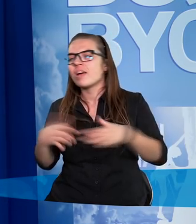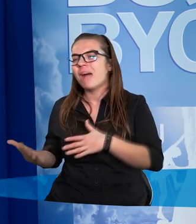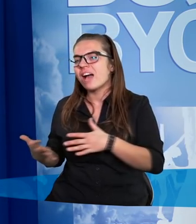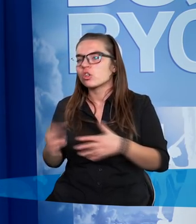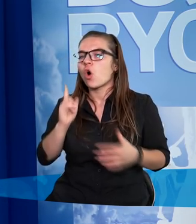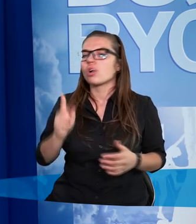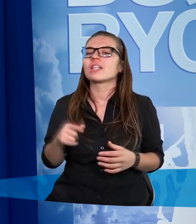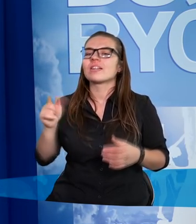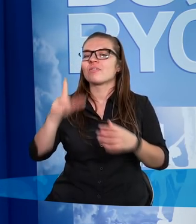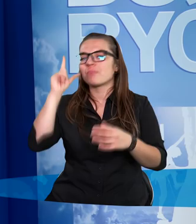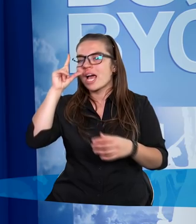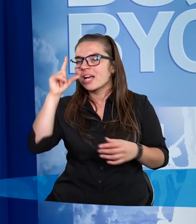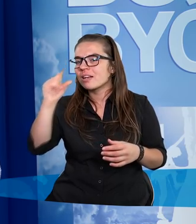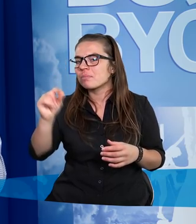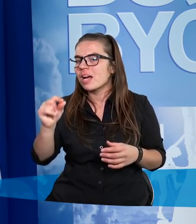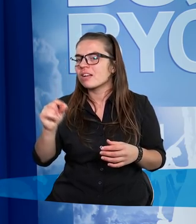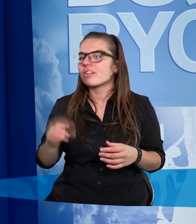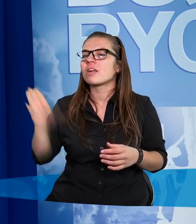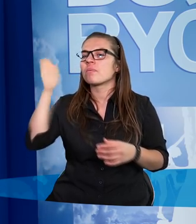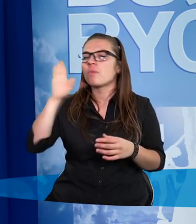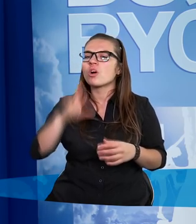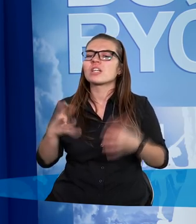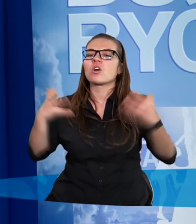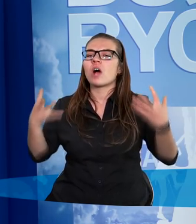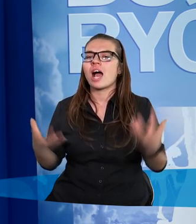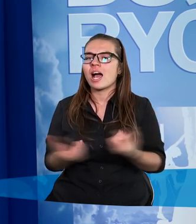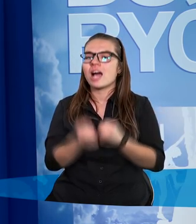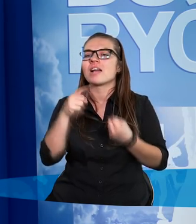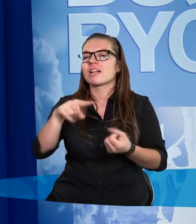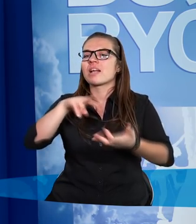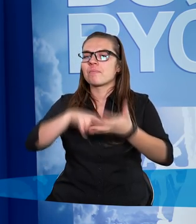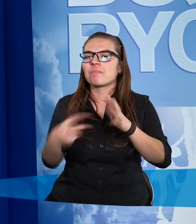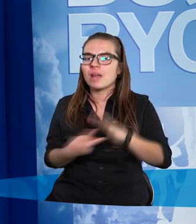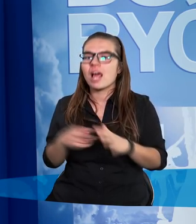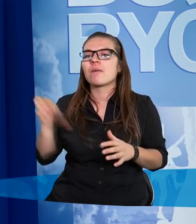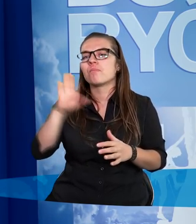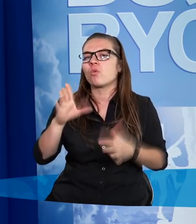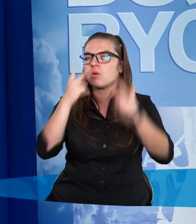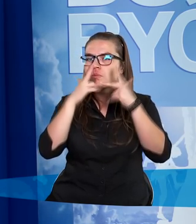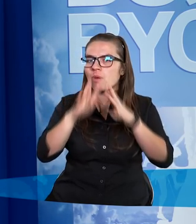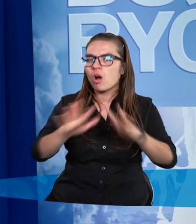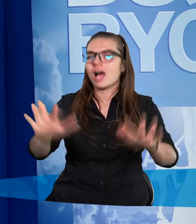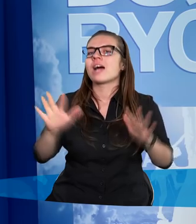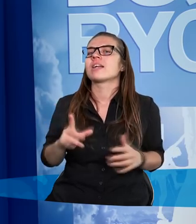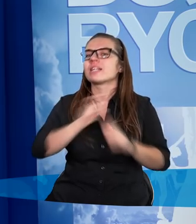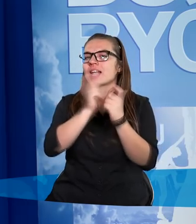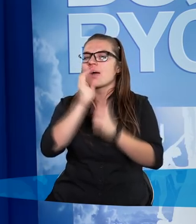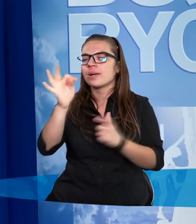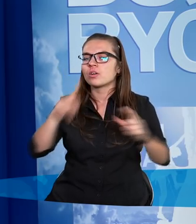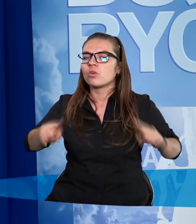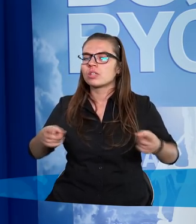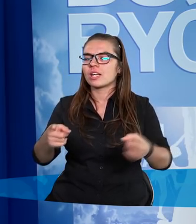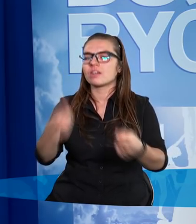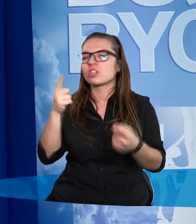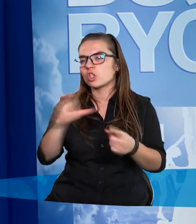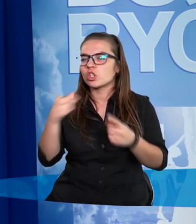straciliśmy z oczu tę perspektywę Bożego Planu Ratunku, ponieważ w tym planie Pan Bóg pokazał, że całe jego działanie, czy